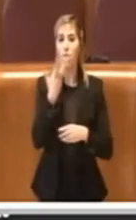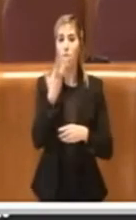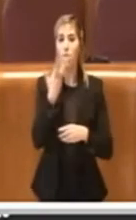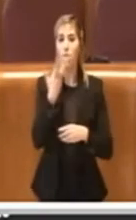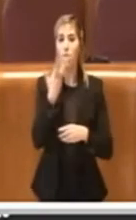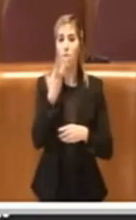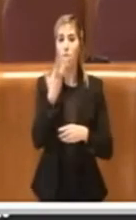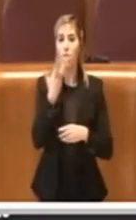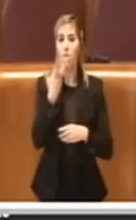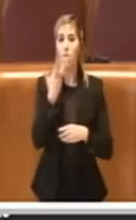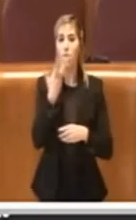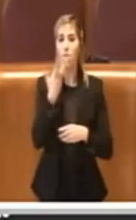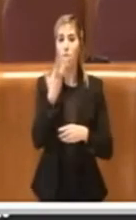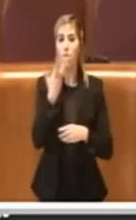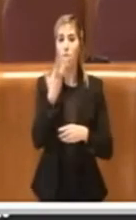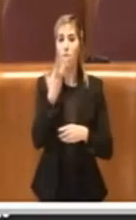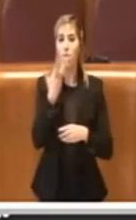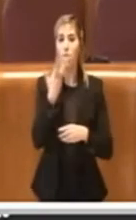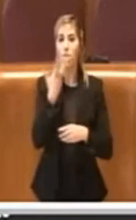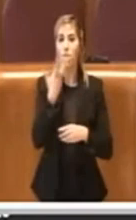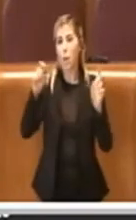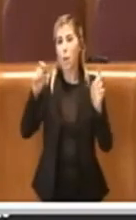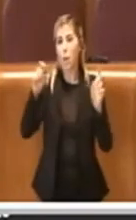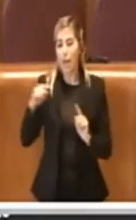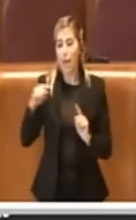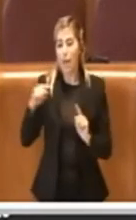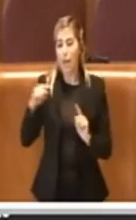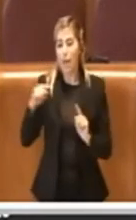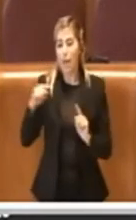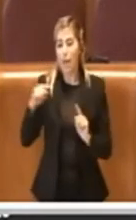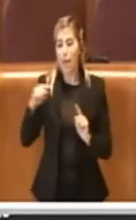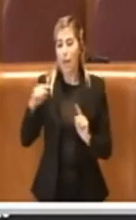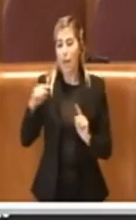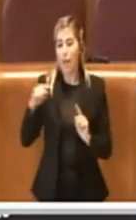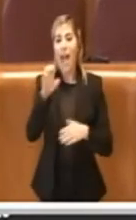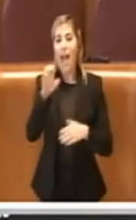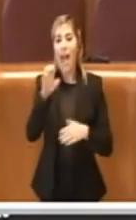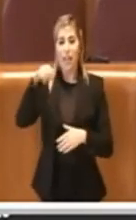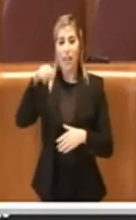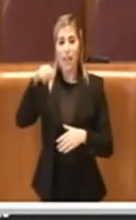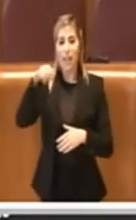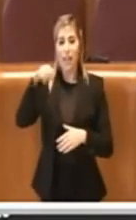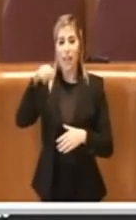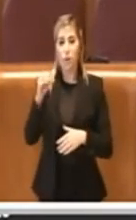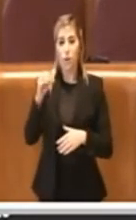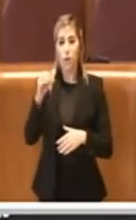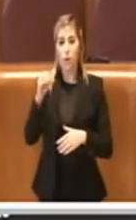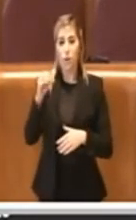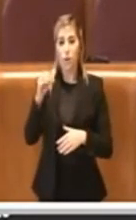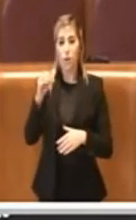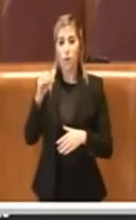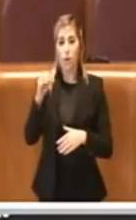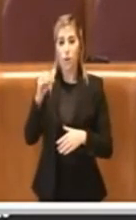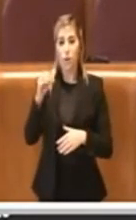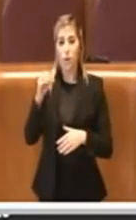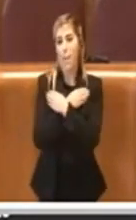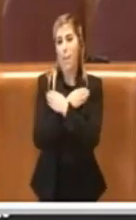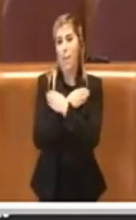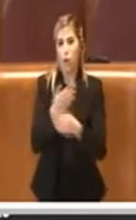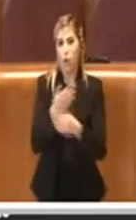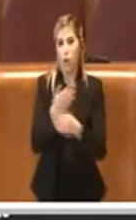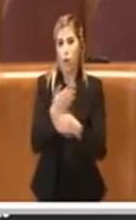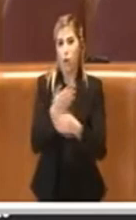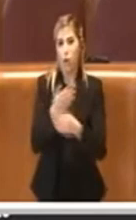parte che riguardava le esenzioni COSAP. Ripeto, la delibera è stata presentata a maggio, ancora non era